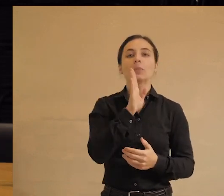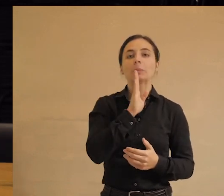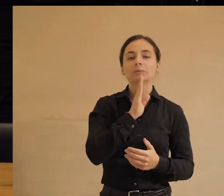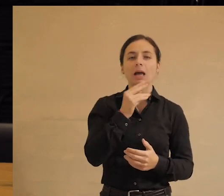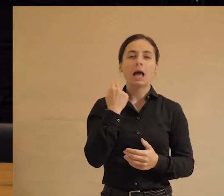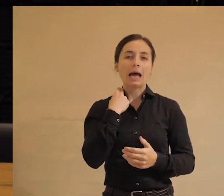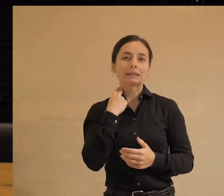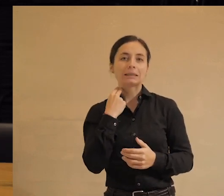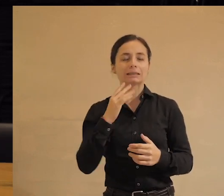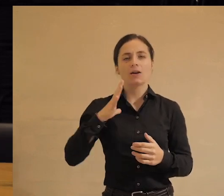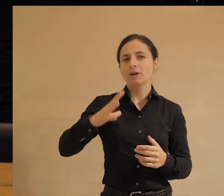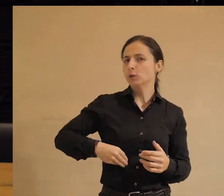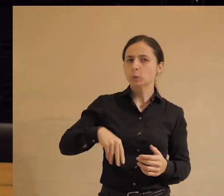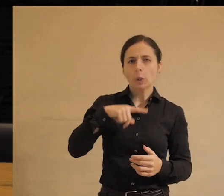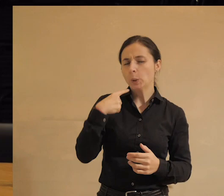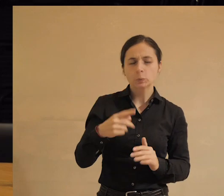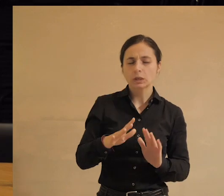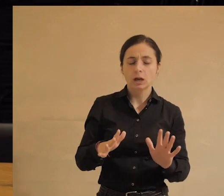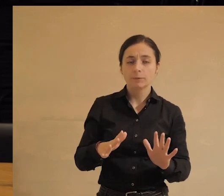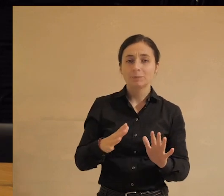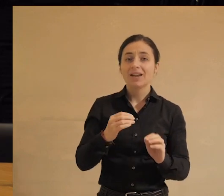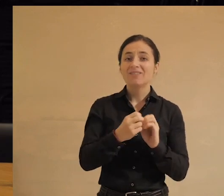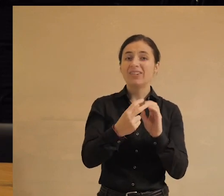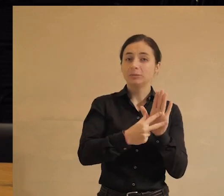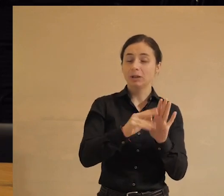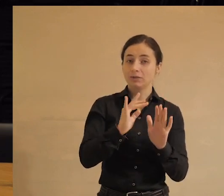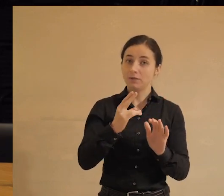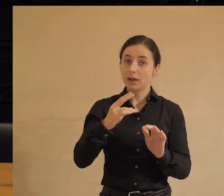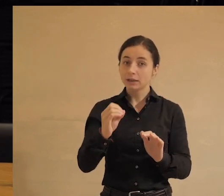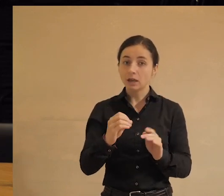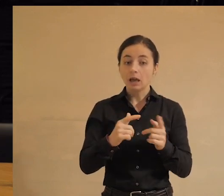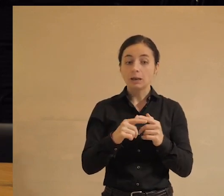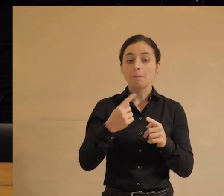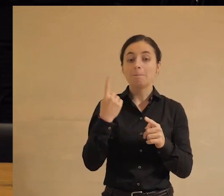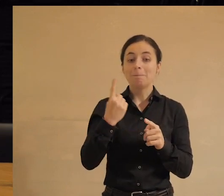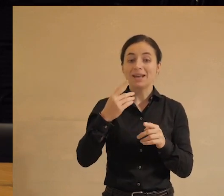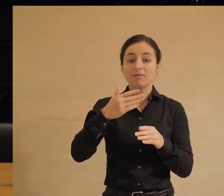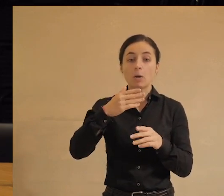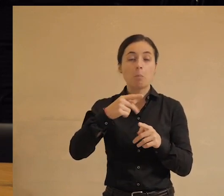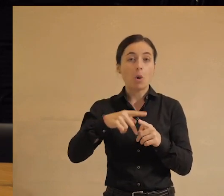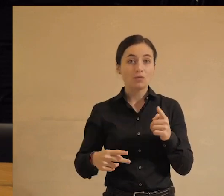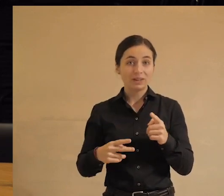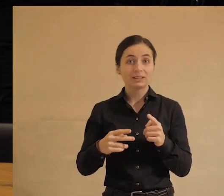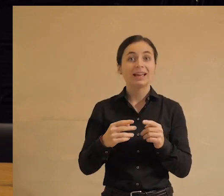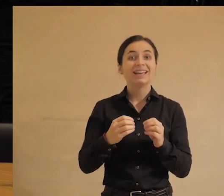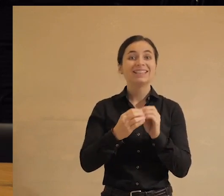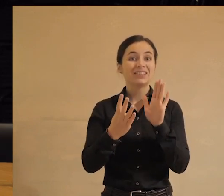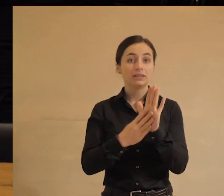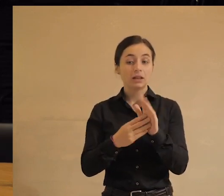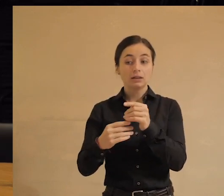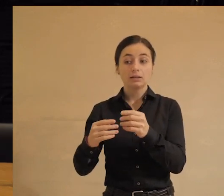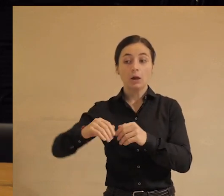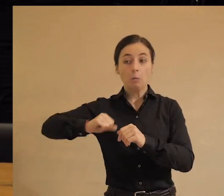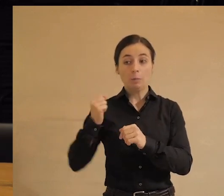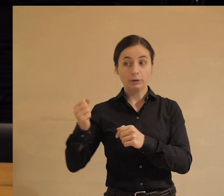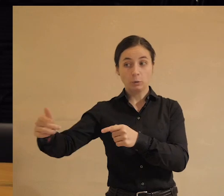английская или французская или русская в XVIII веке или в первой половине XIX, когда ей писала подруга из столицы, и она ей